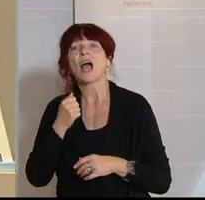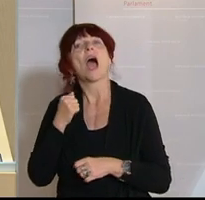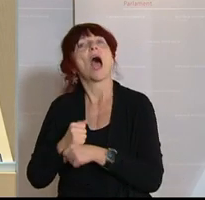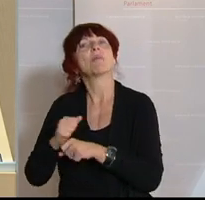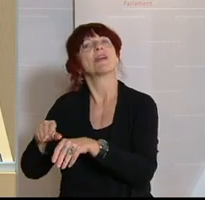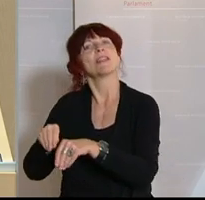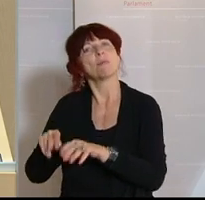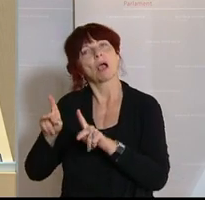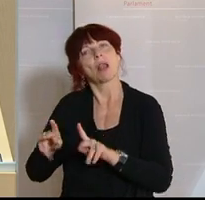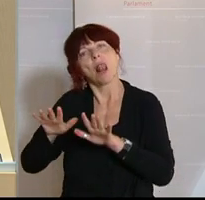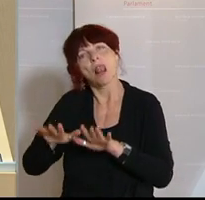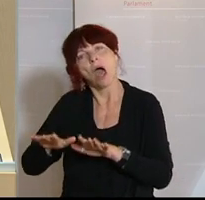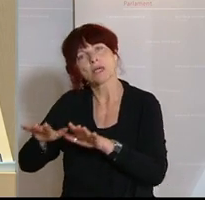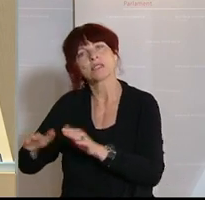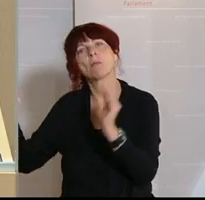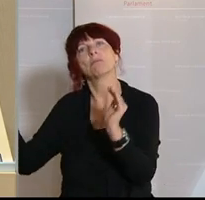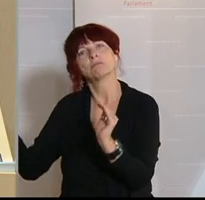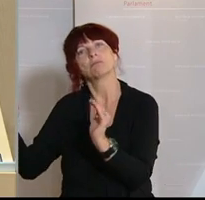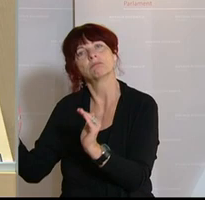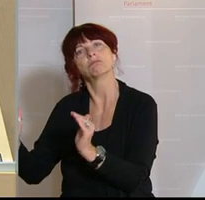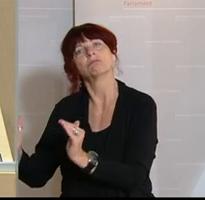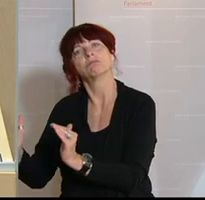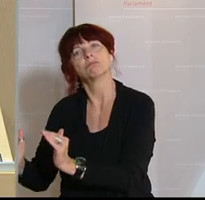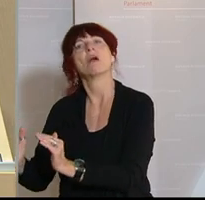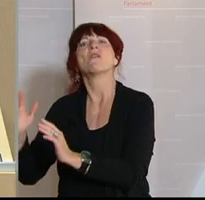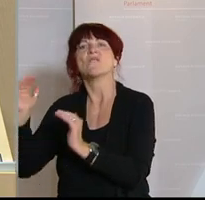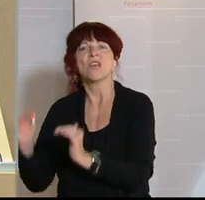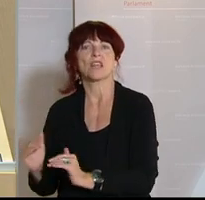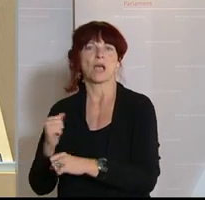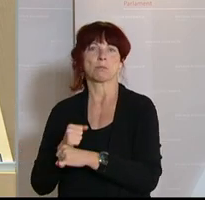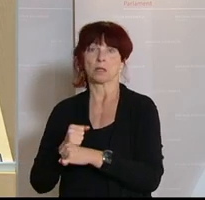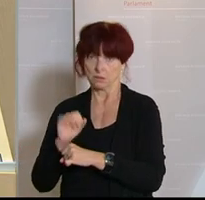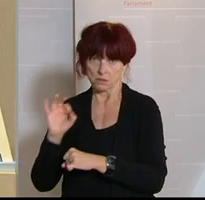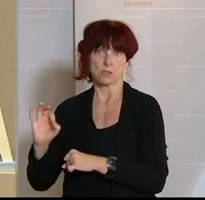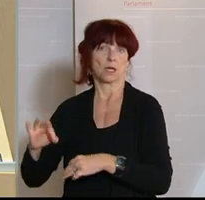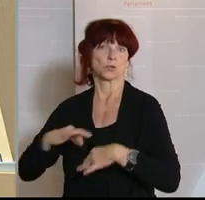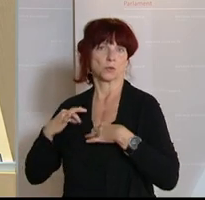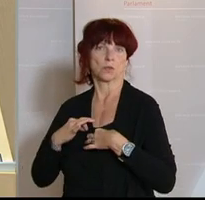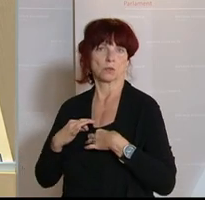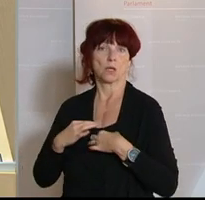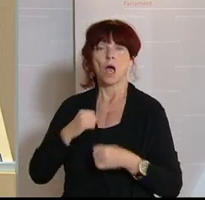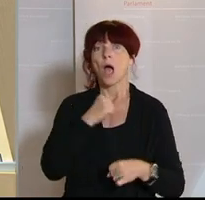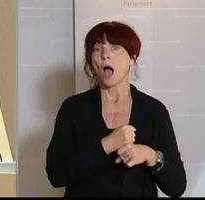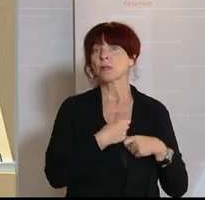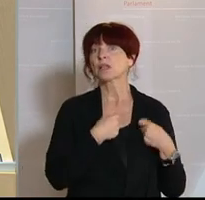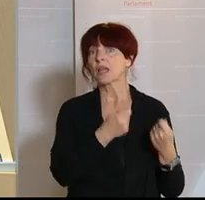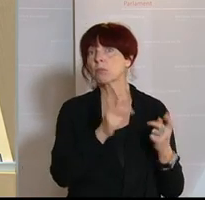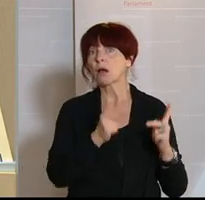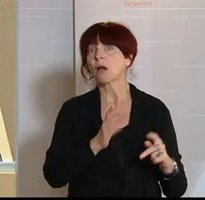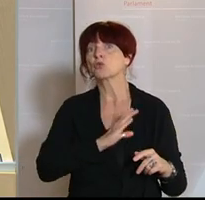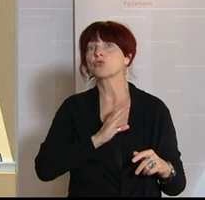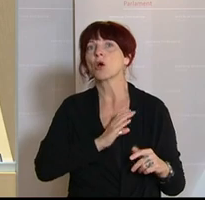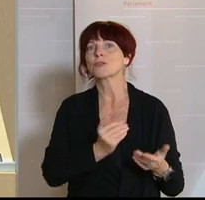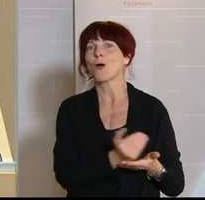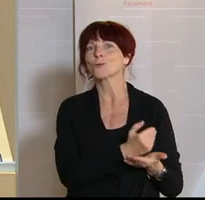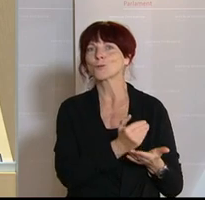bewiesen, dass das eine gesunde Variante ist. Andererseits kann der Arbeitgeber die Chance nutzen und auf die